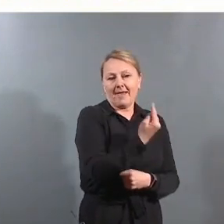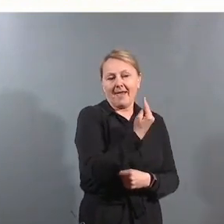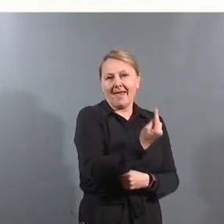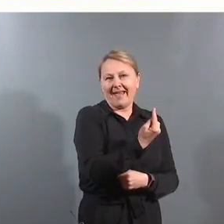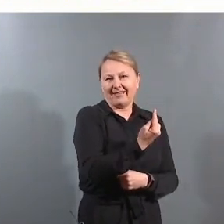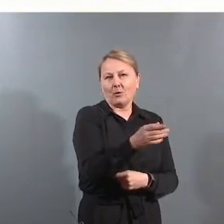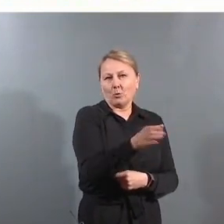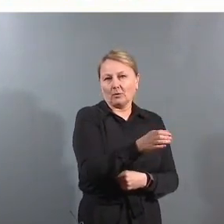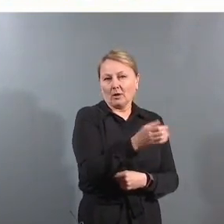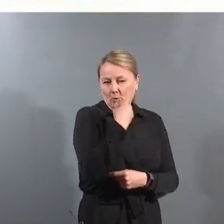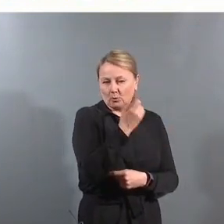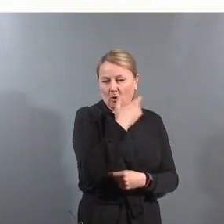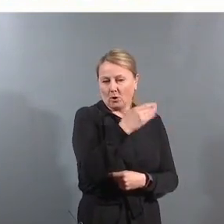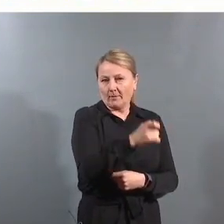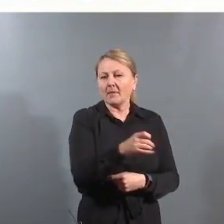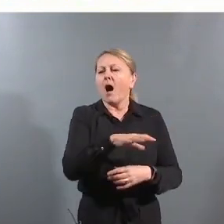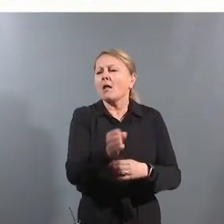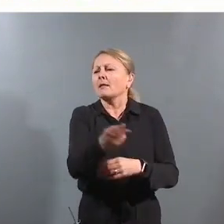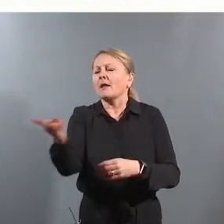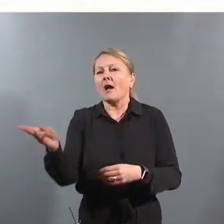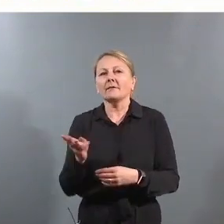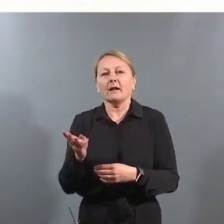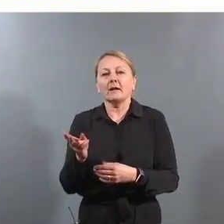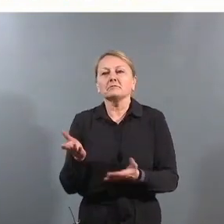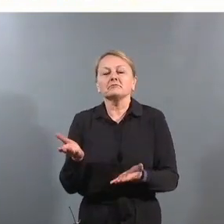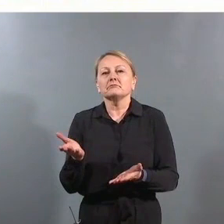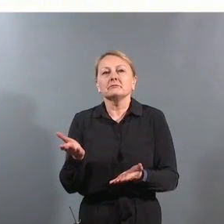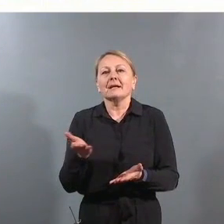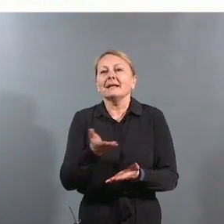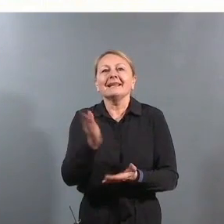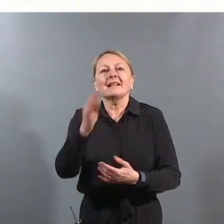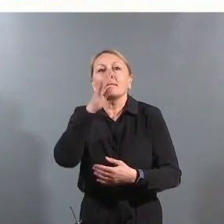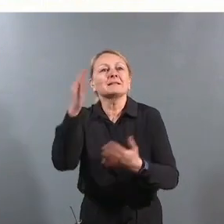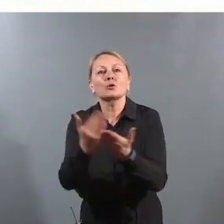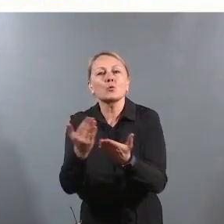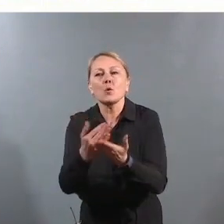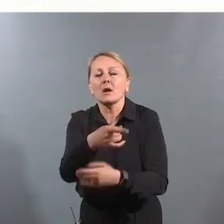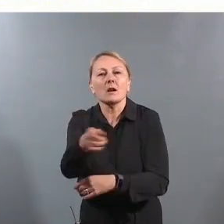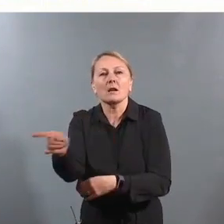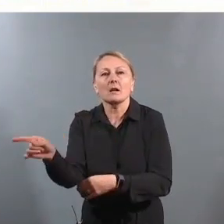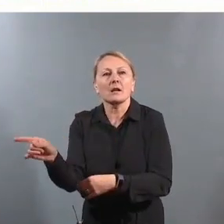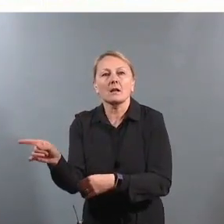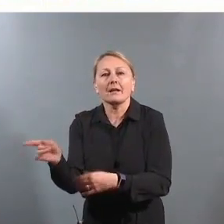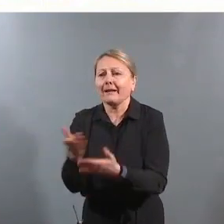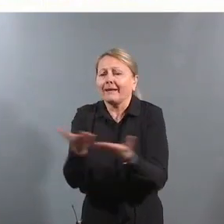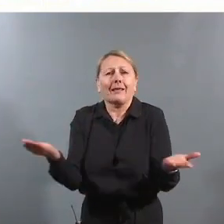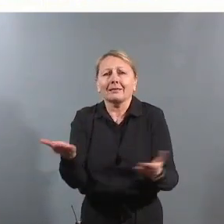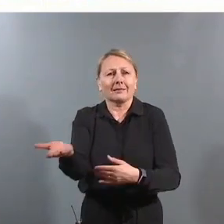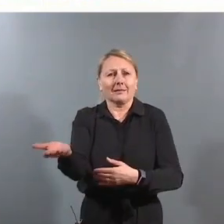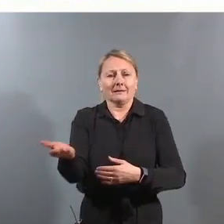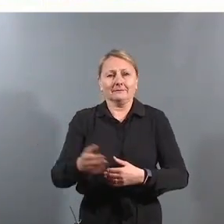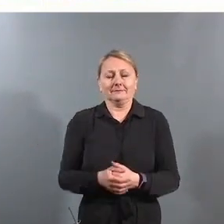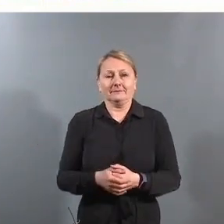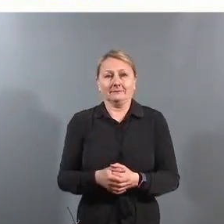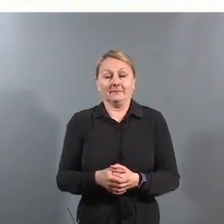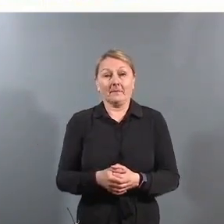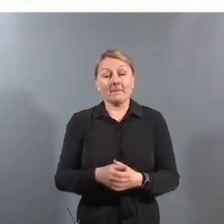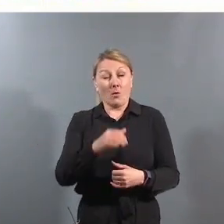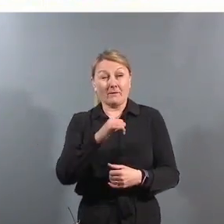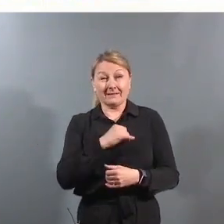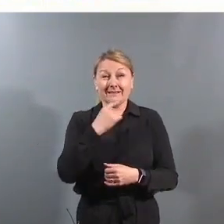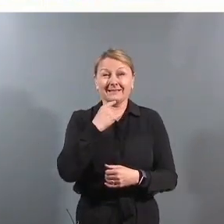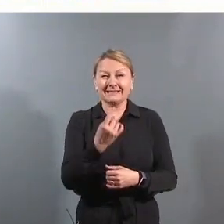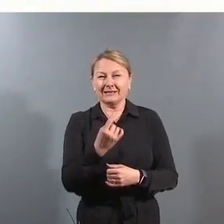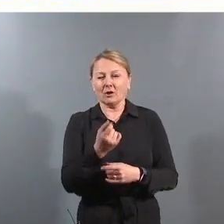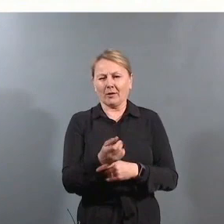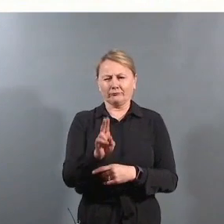Et unntak, og han husker jeg godt. Men alle andre, ingen har mestret skolen. Ingen. Og hvis jeg skal si